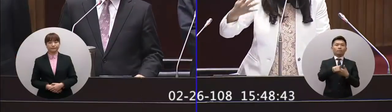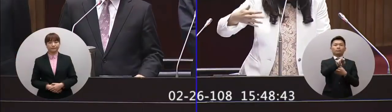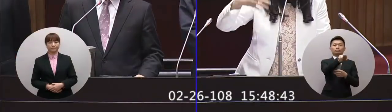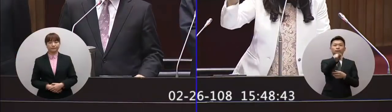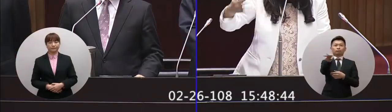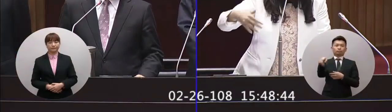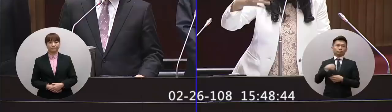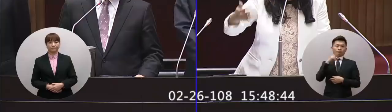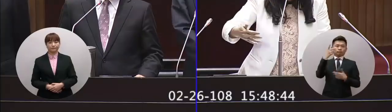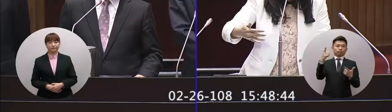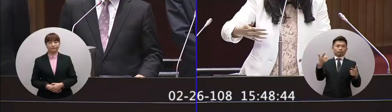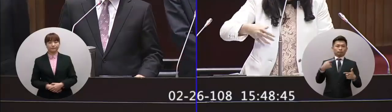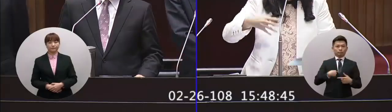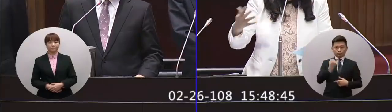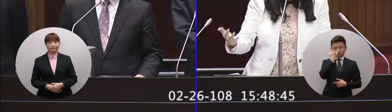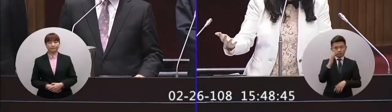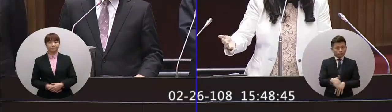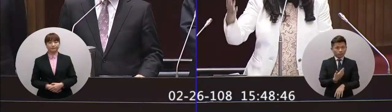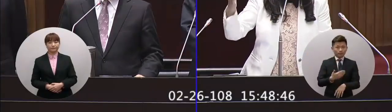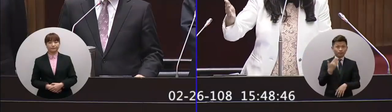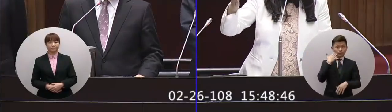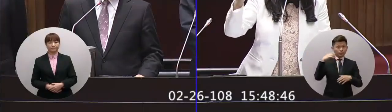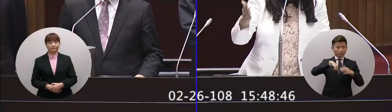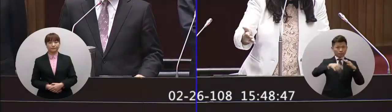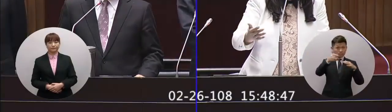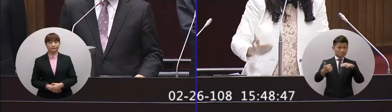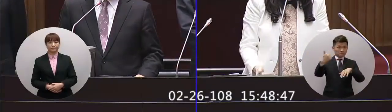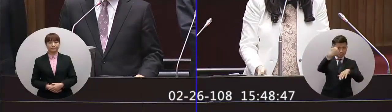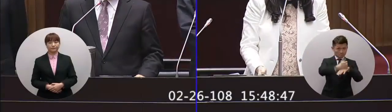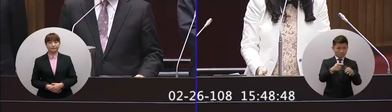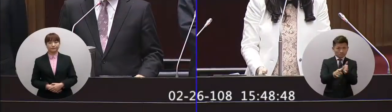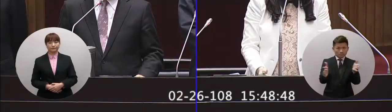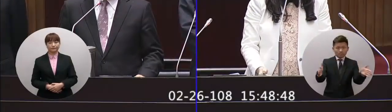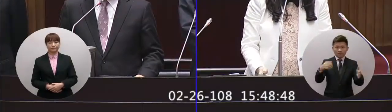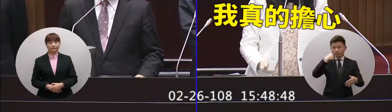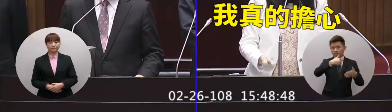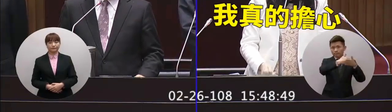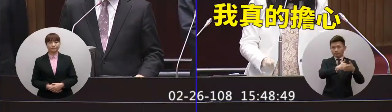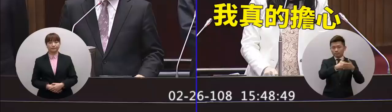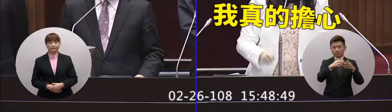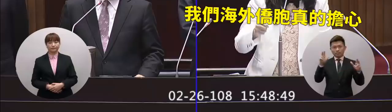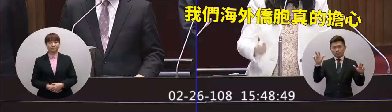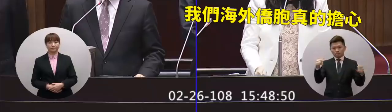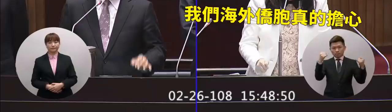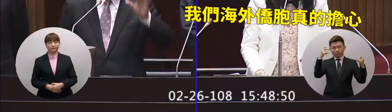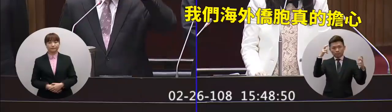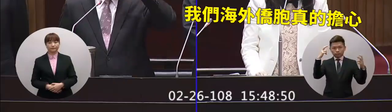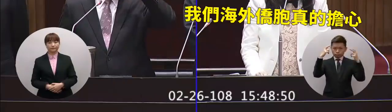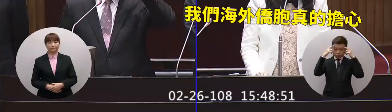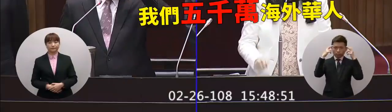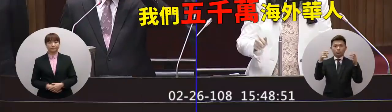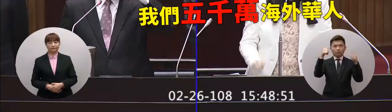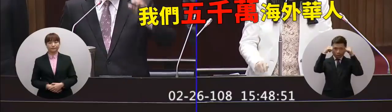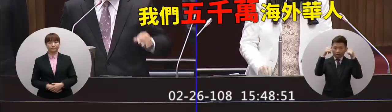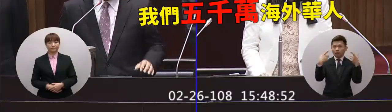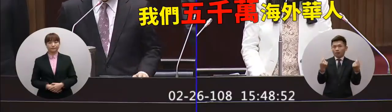我覺得這個如果在院長你這個任內沒有辦法調整兩岸關係繼續這樣冷凍下去我真的擔心我們海外僑